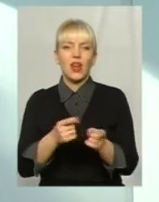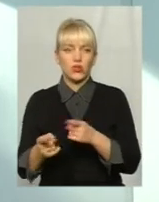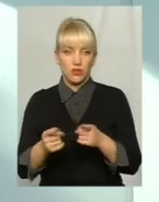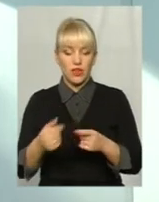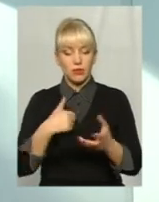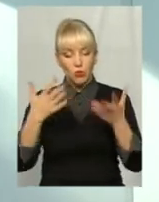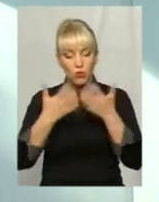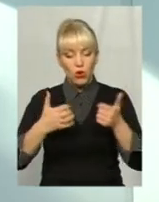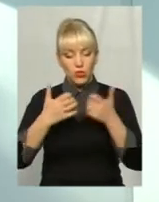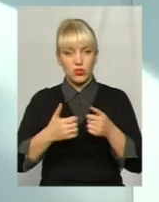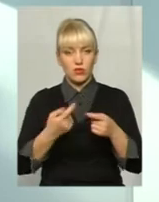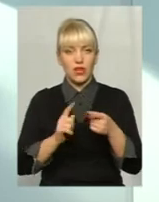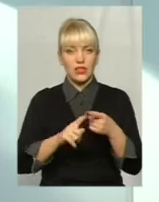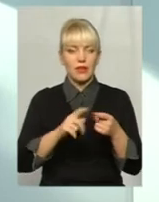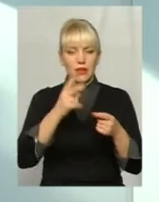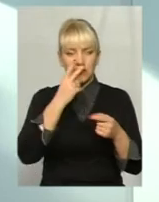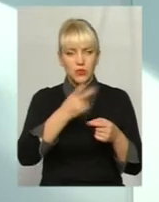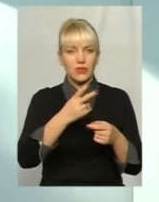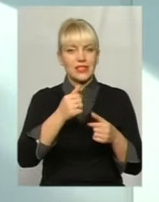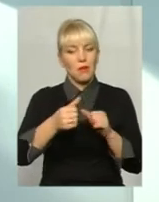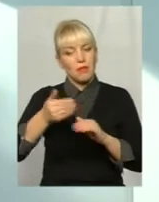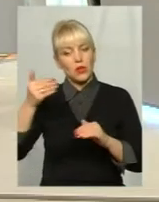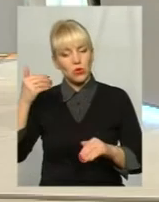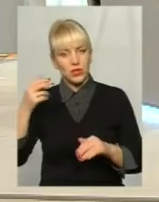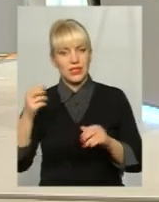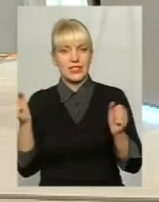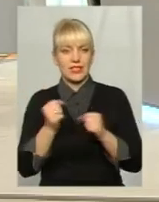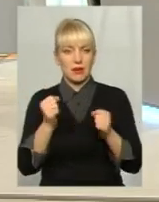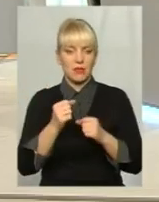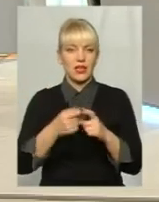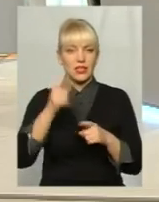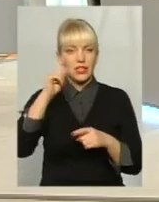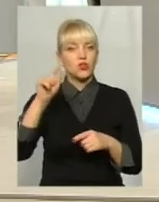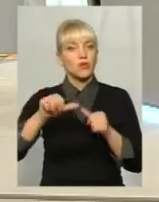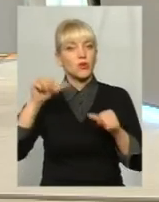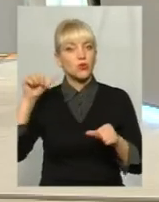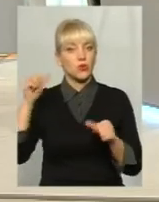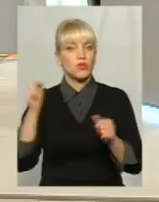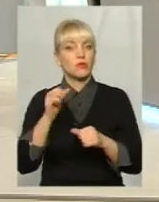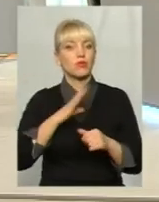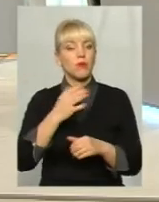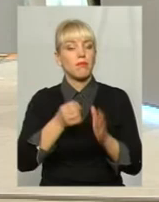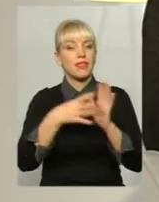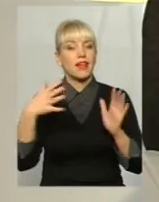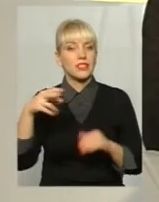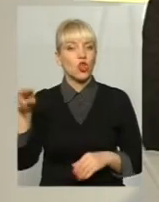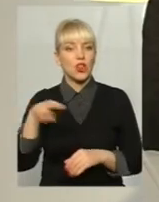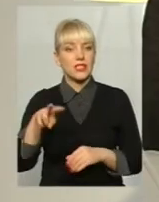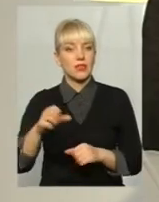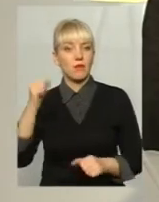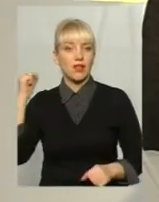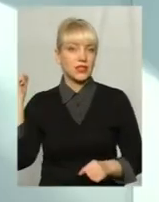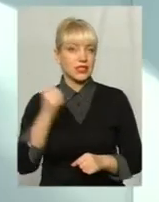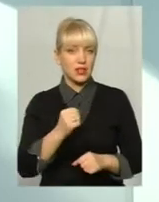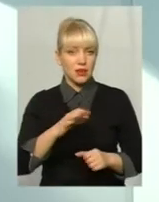дану зиму, ну в минулому році, ви знаєте, що вже 15 листопада випав сніг, і вже повністю була. випав Зненацька. Зненацька, і